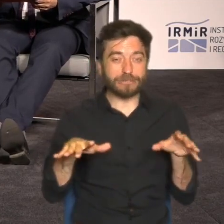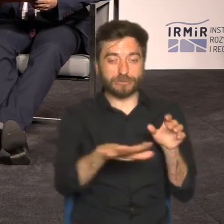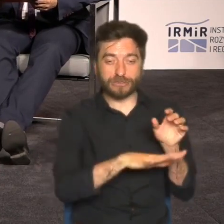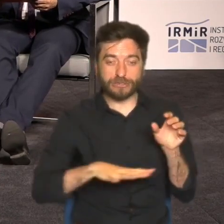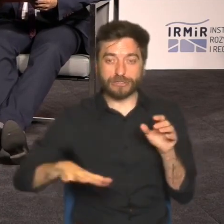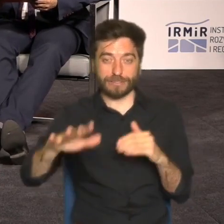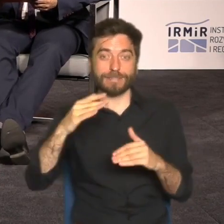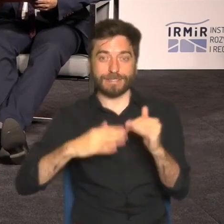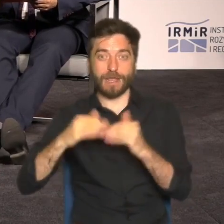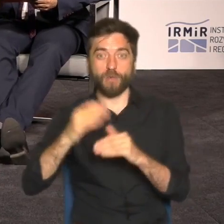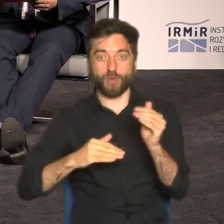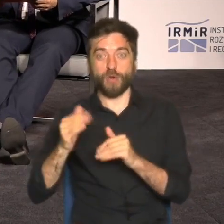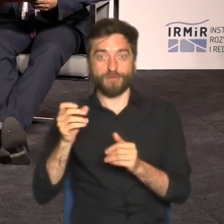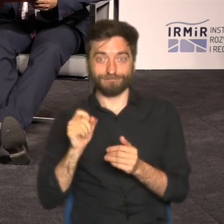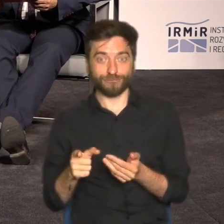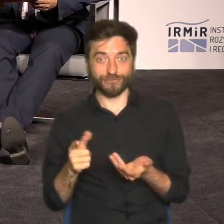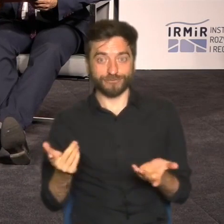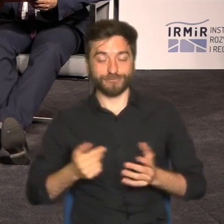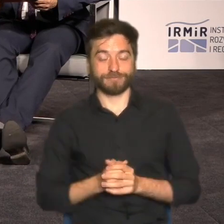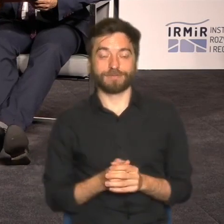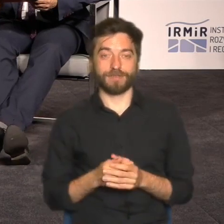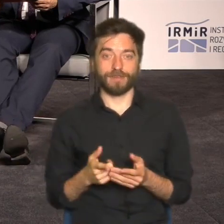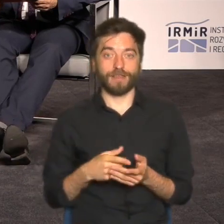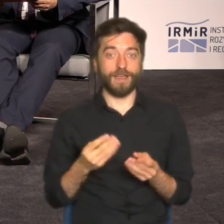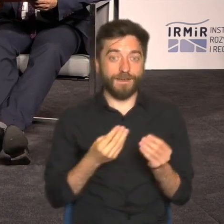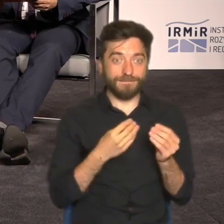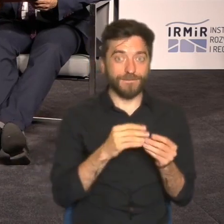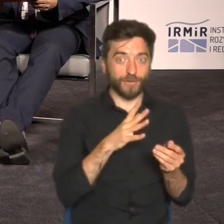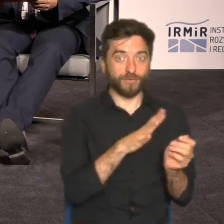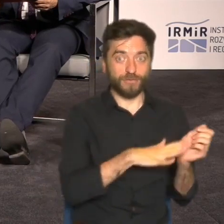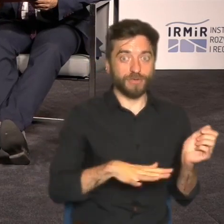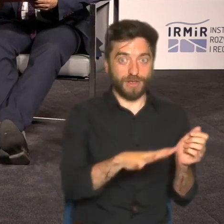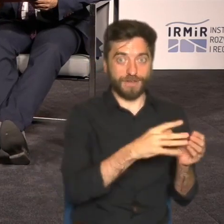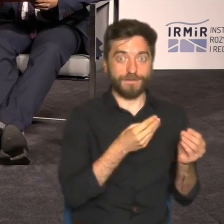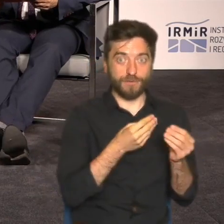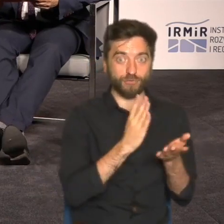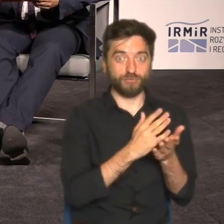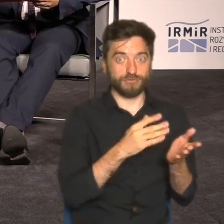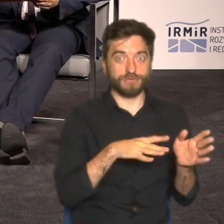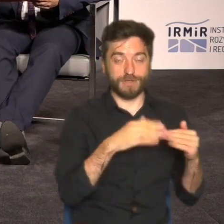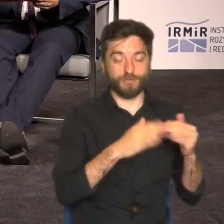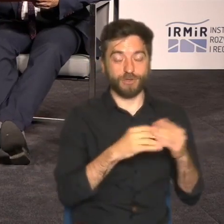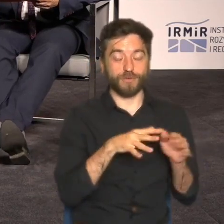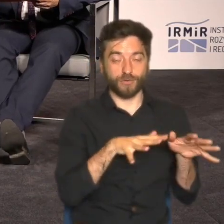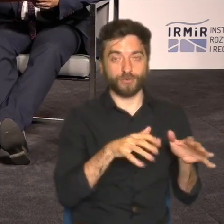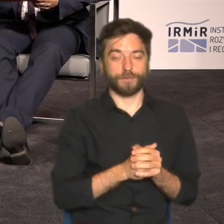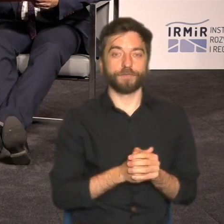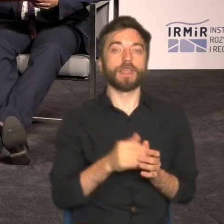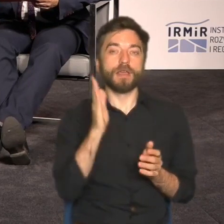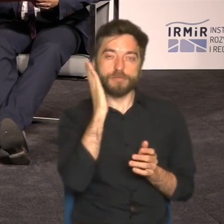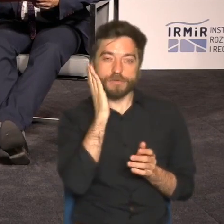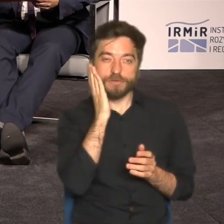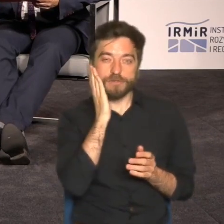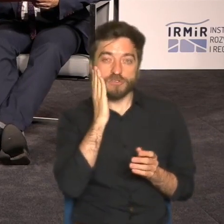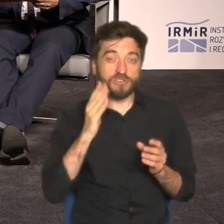pod zabudowę. Wiele więcej niż mamy do tej pory zabudowanych terenów, pomimo że przynajmniej liczba mieszkańców naszego